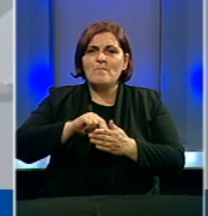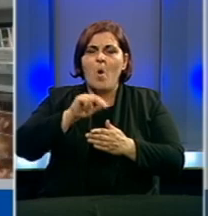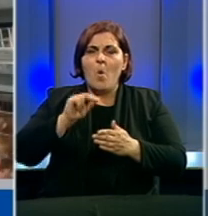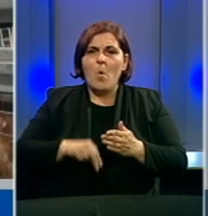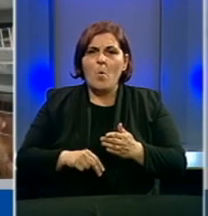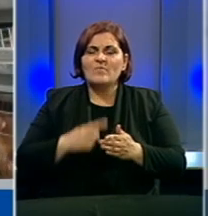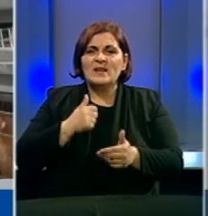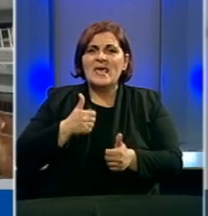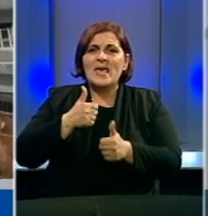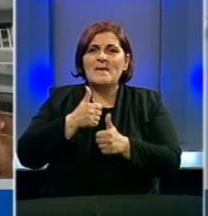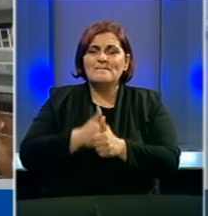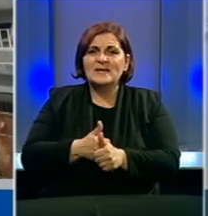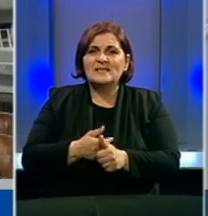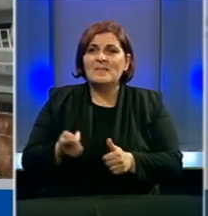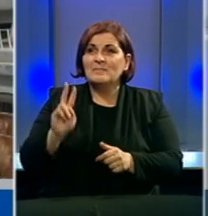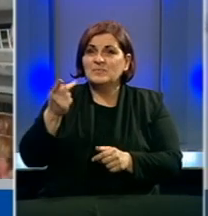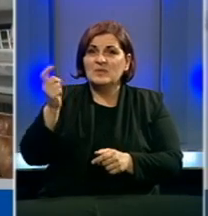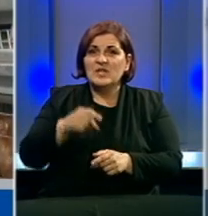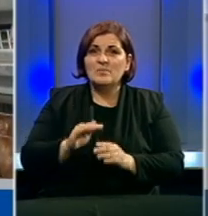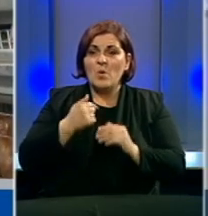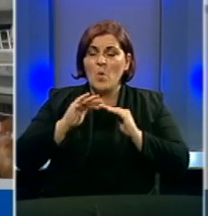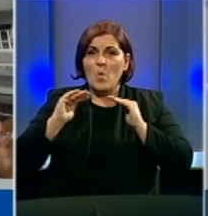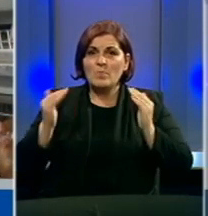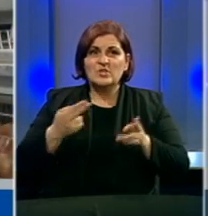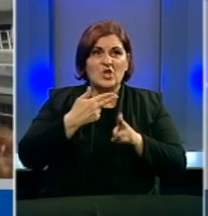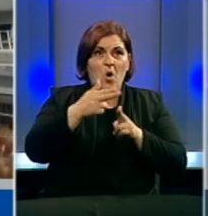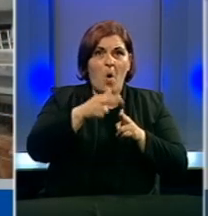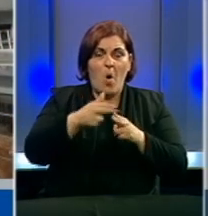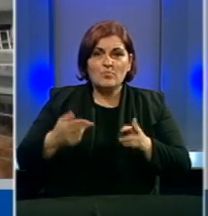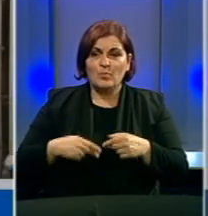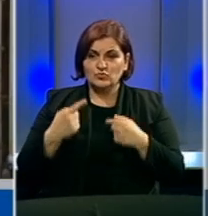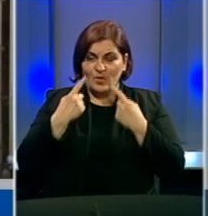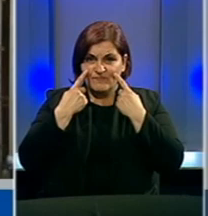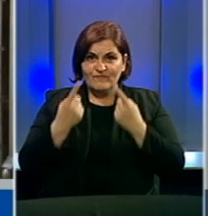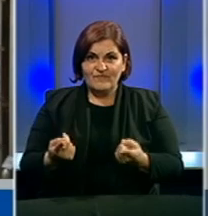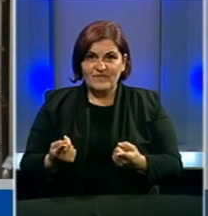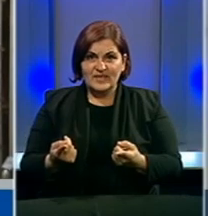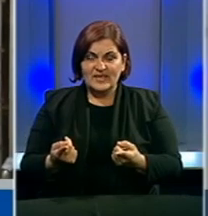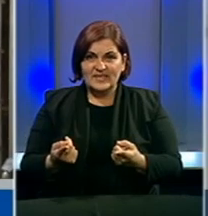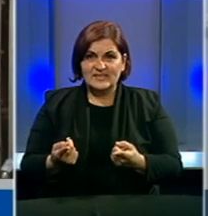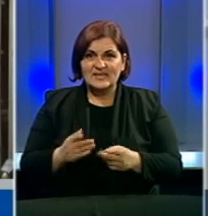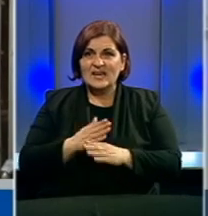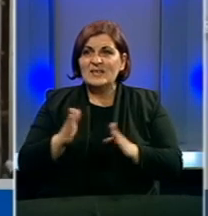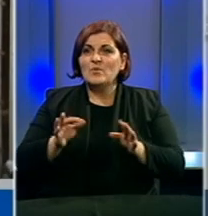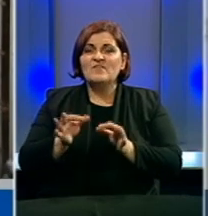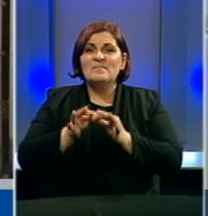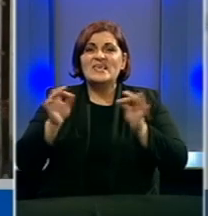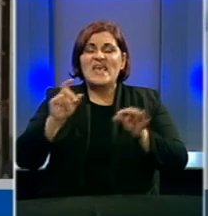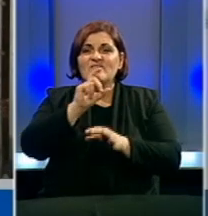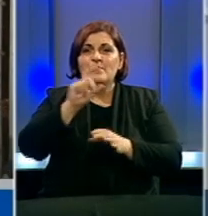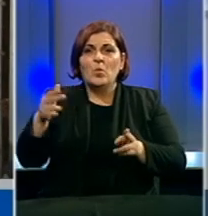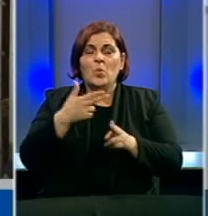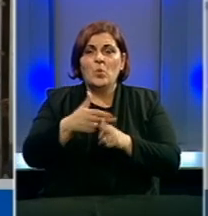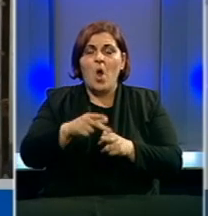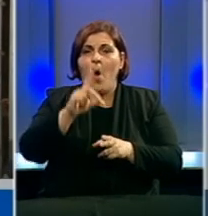koja me prati, pitao sam i da dođu te prostore moje densificirati. Pošto vidim da su prolezli po tim svim javnim ustanovama,